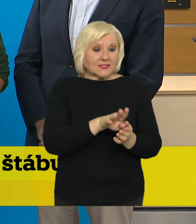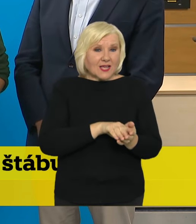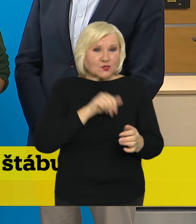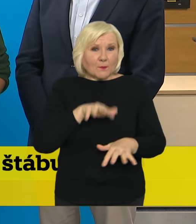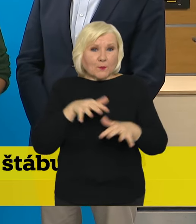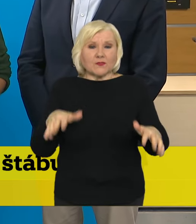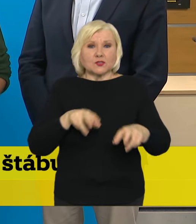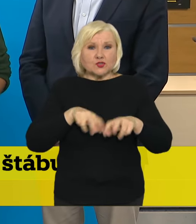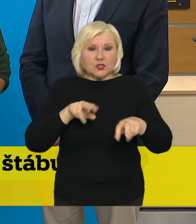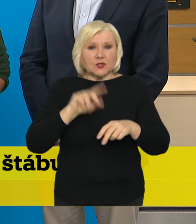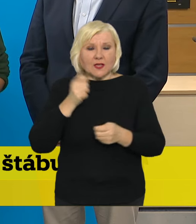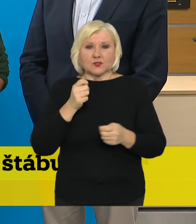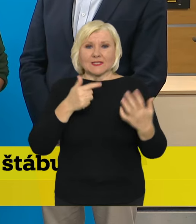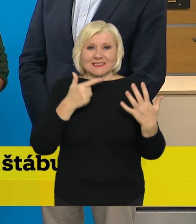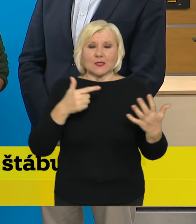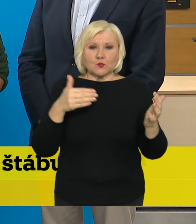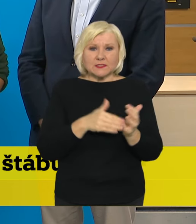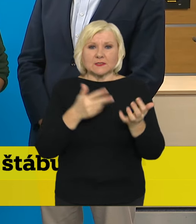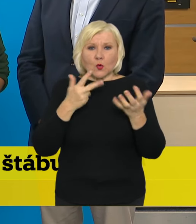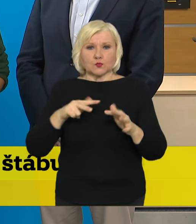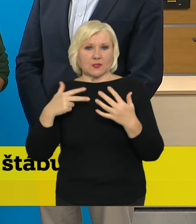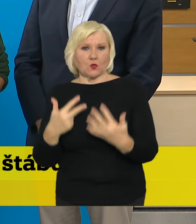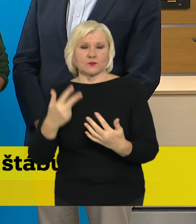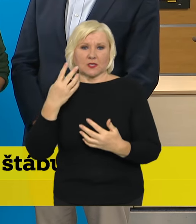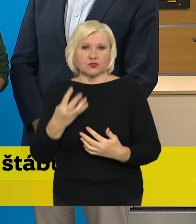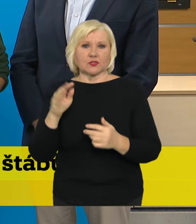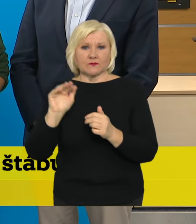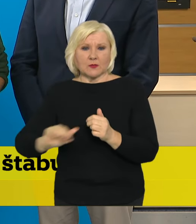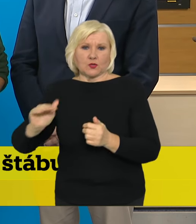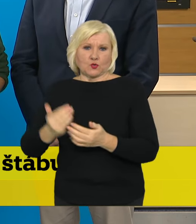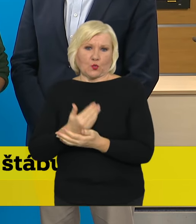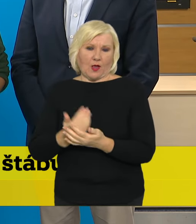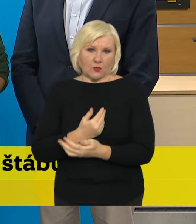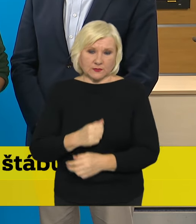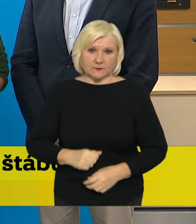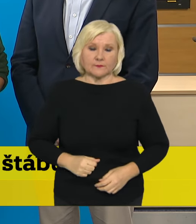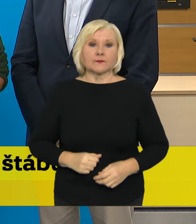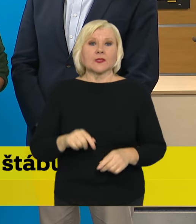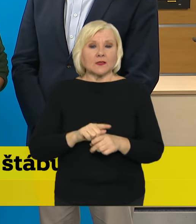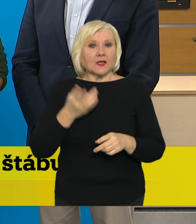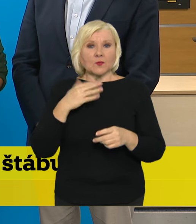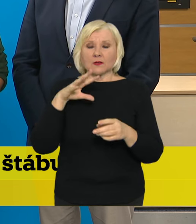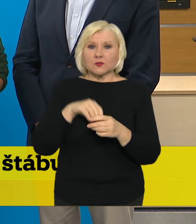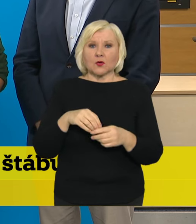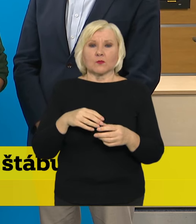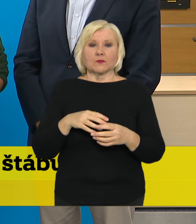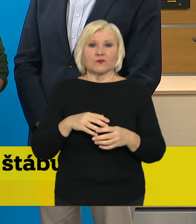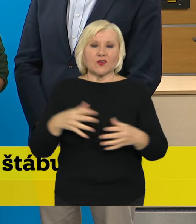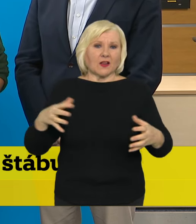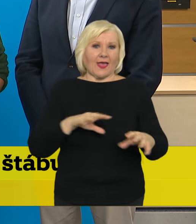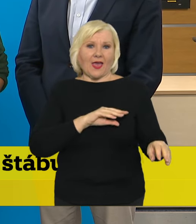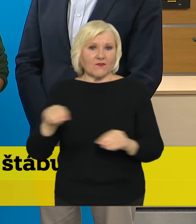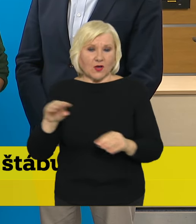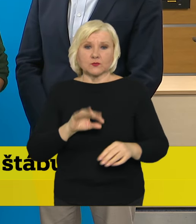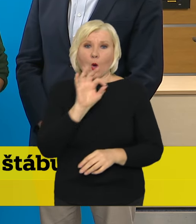7884 mimořádných událostí. Proběhly rozsáhlé evakuace. Opava,